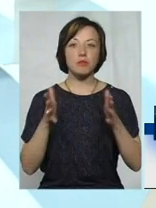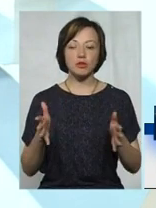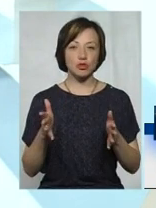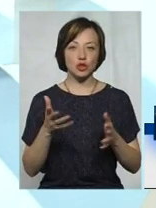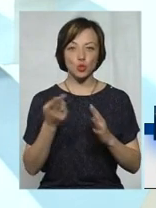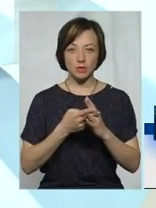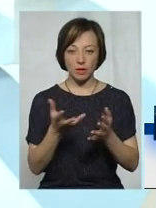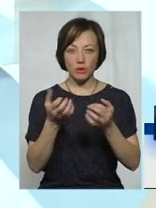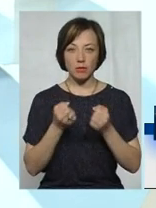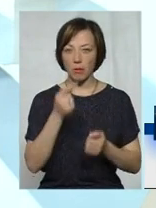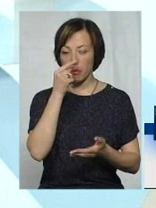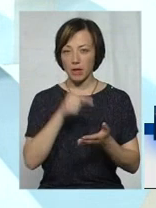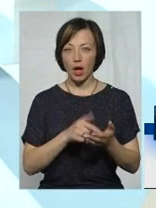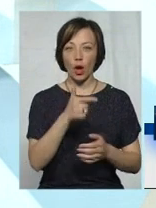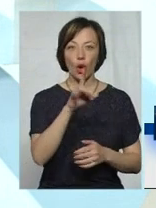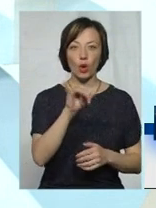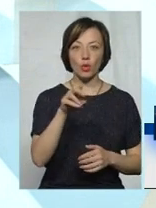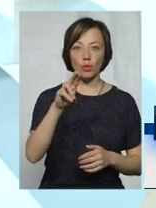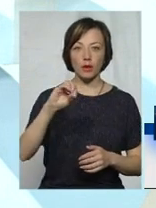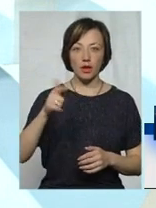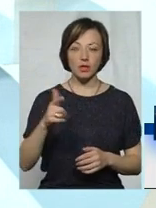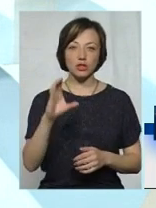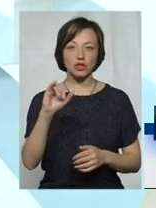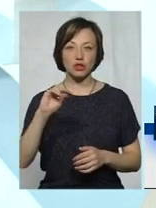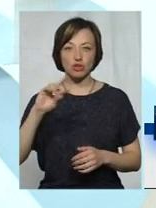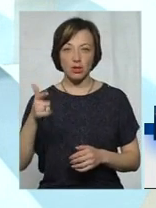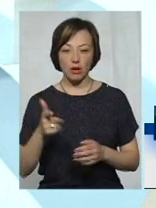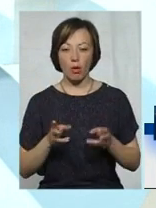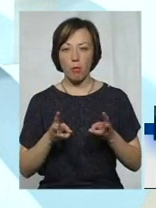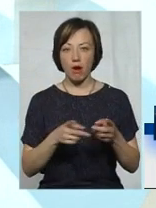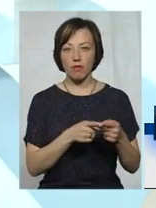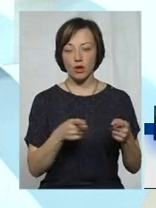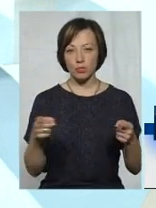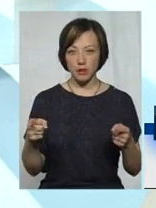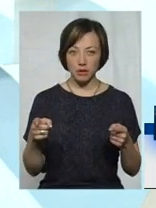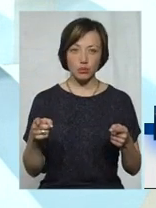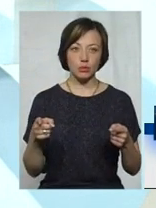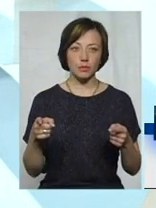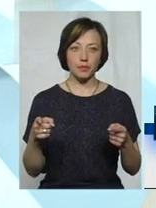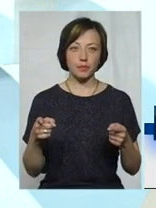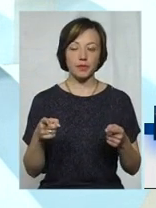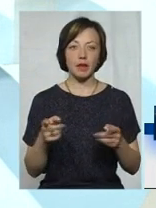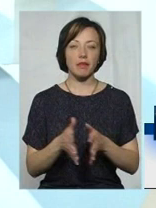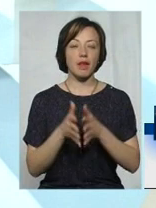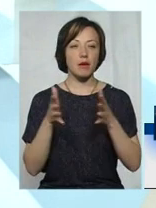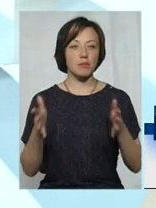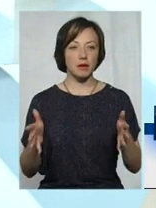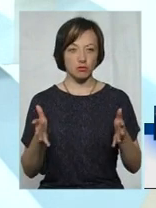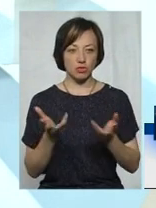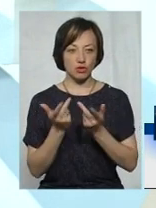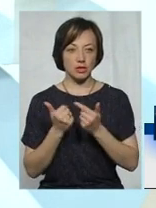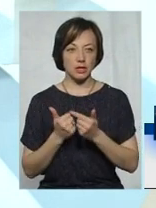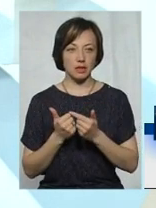припадає на грудень-січень опалювального періоду. Тобто, найбільша така чисельність